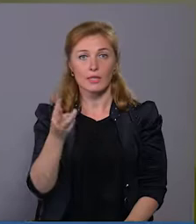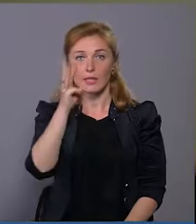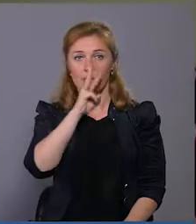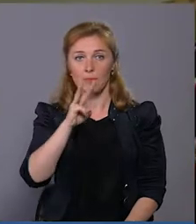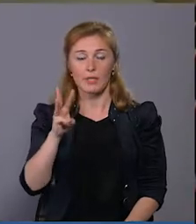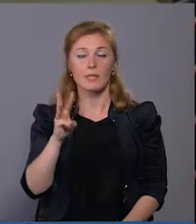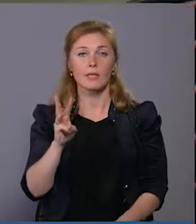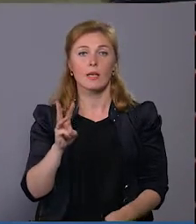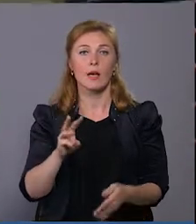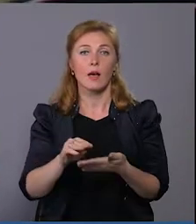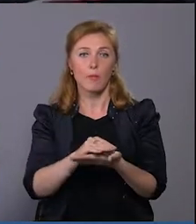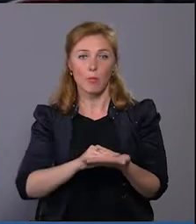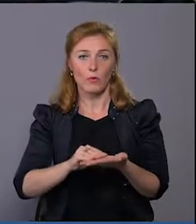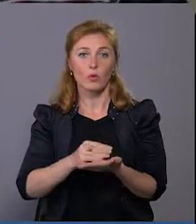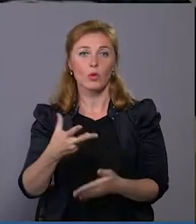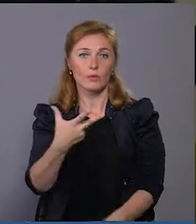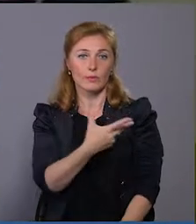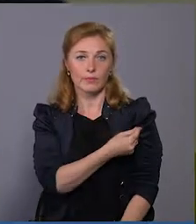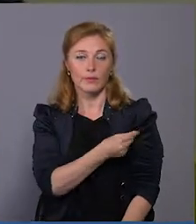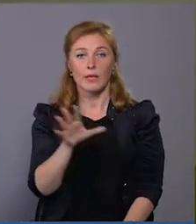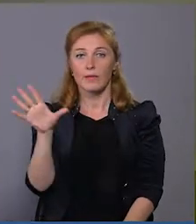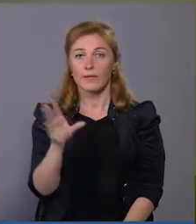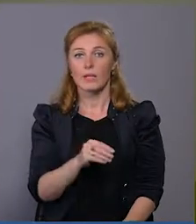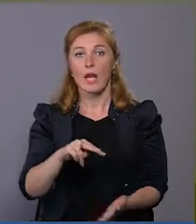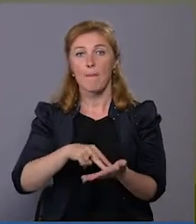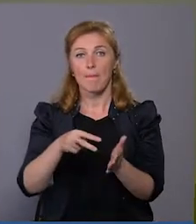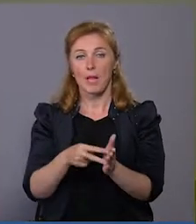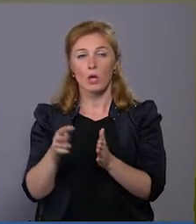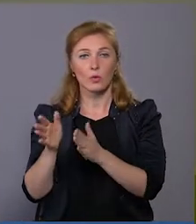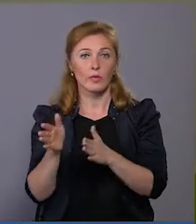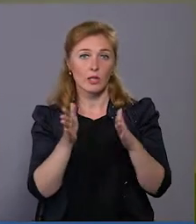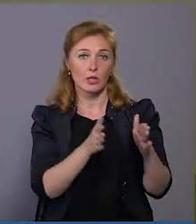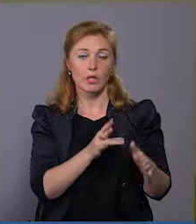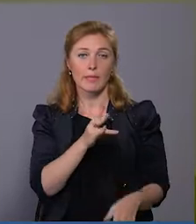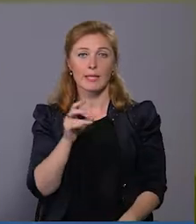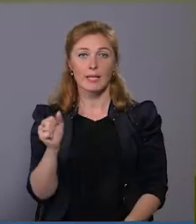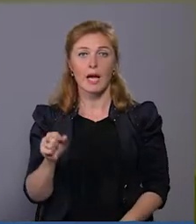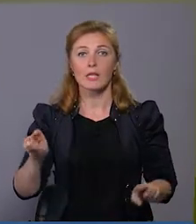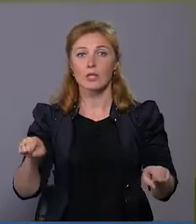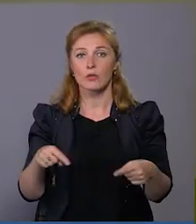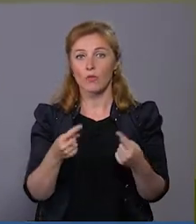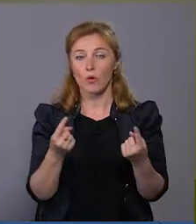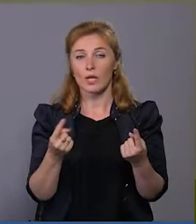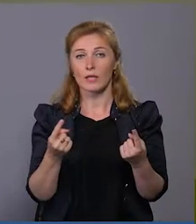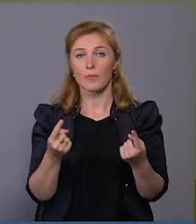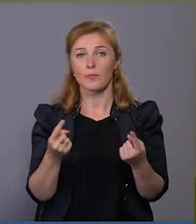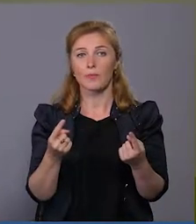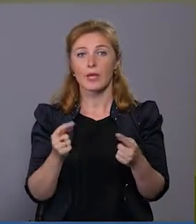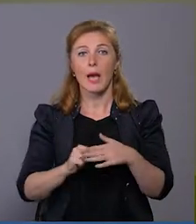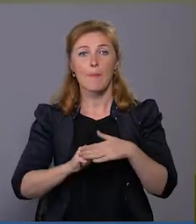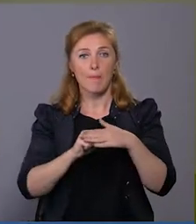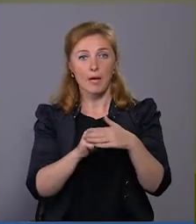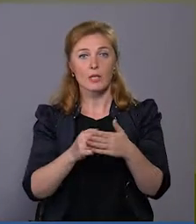проходить процес ревакцинації. Все проходить в плановому режимі, створено на базі